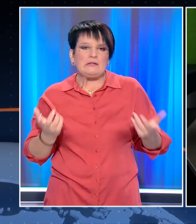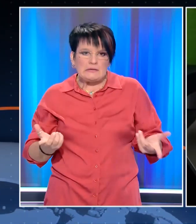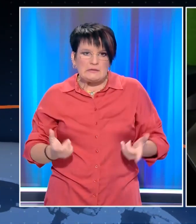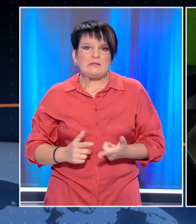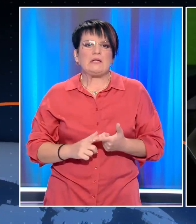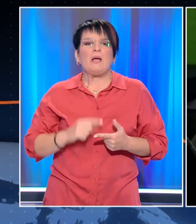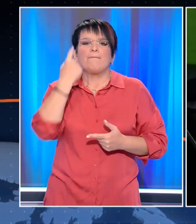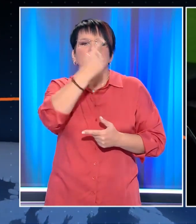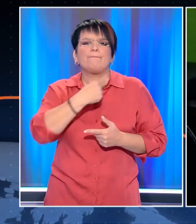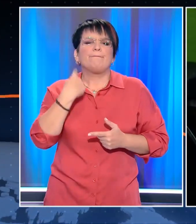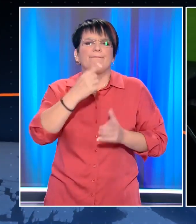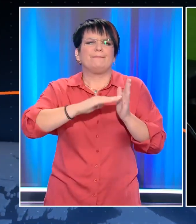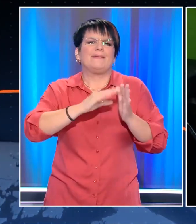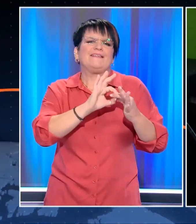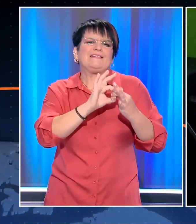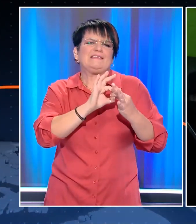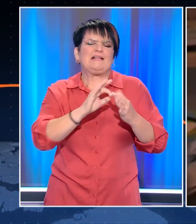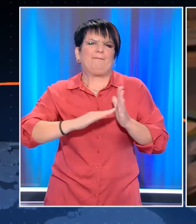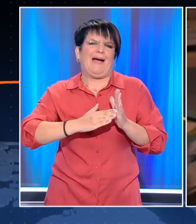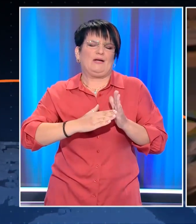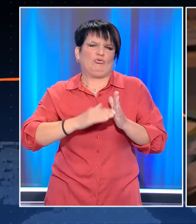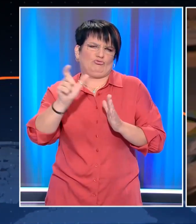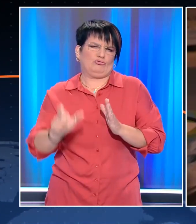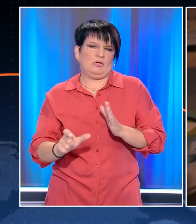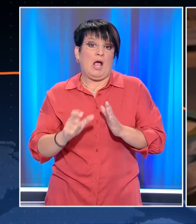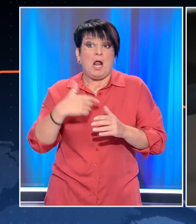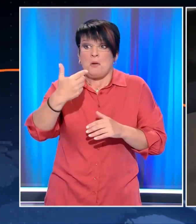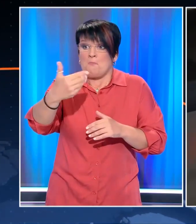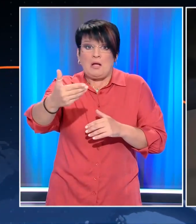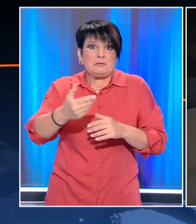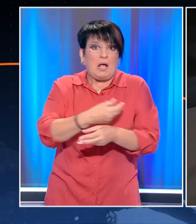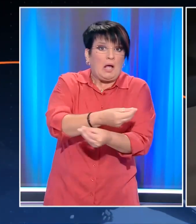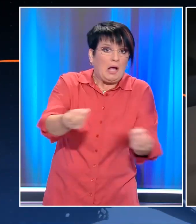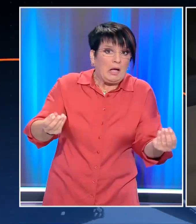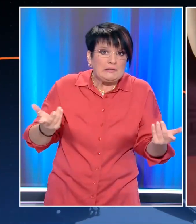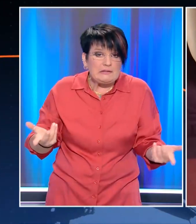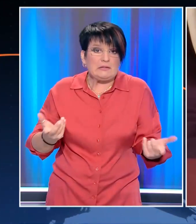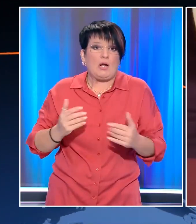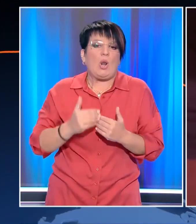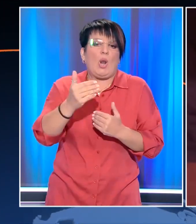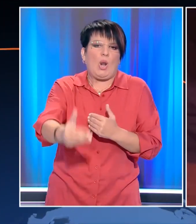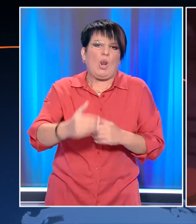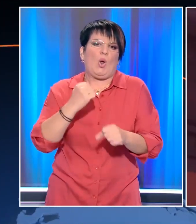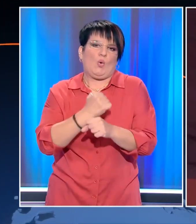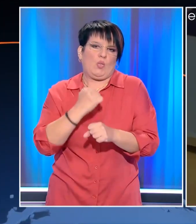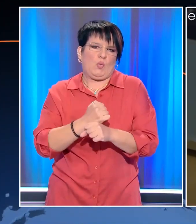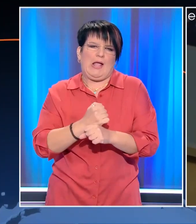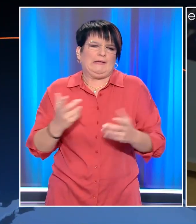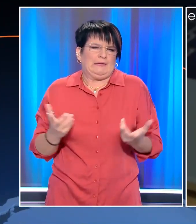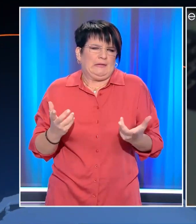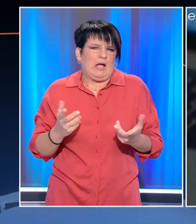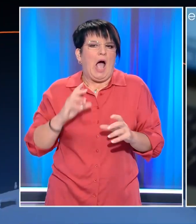συγγενικά πρόσωπα της υπαλλήλου, ενώ διερευνάται εάν τα έχουν χρησιμοποιήσει για να αποφύγουν την αναστολή της σύμβασης εργασίας τους,